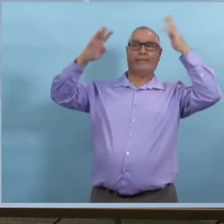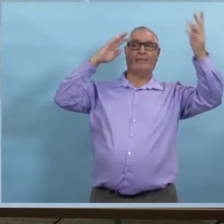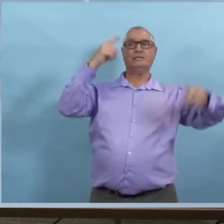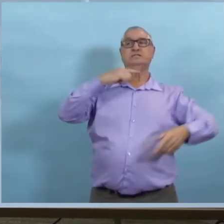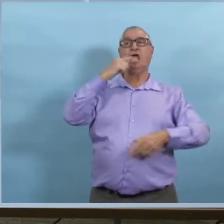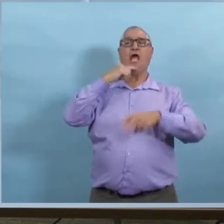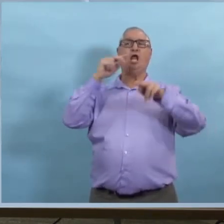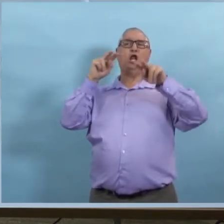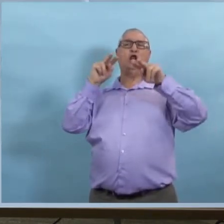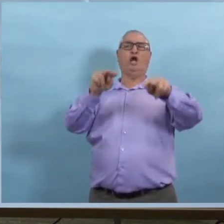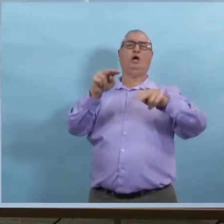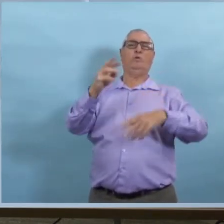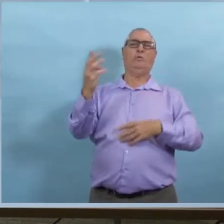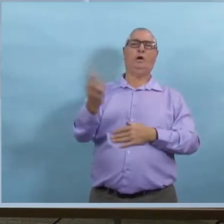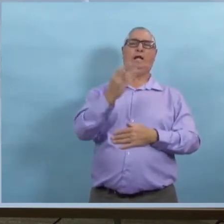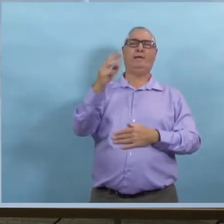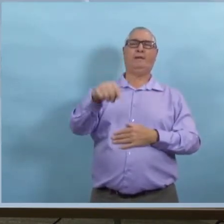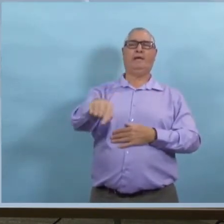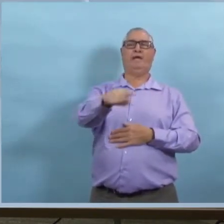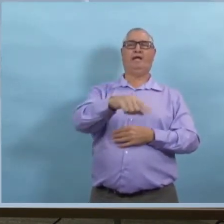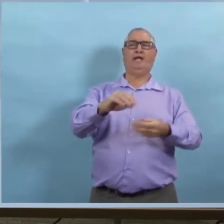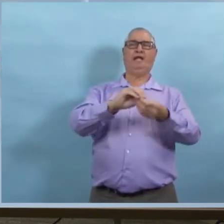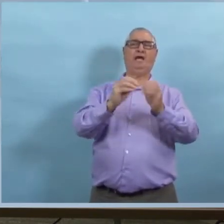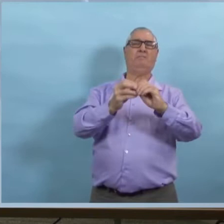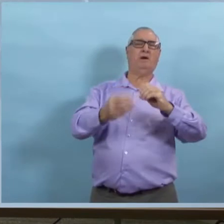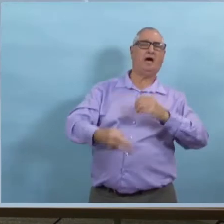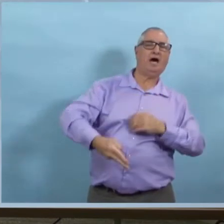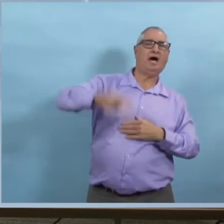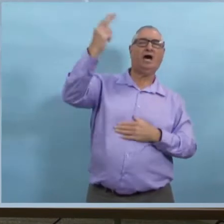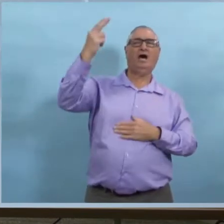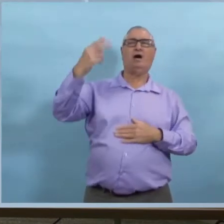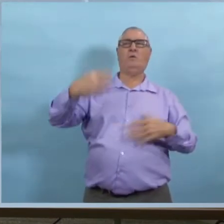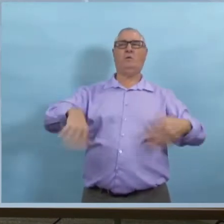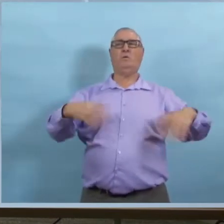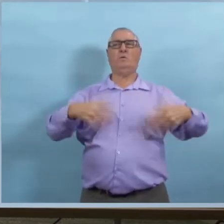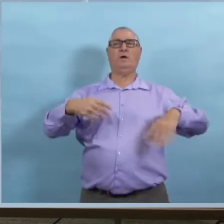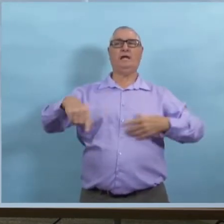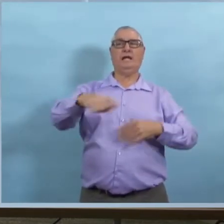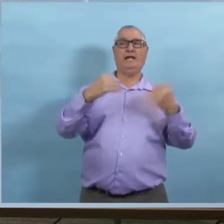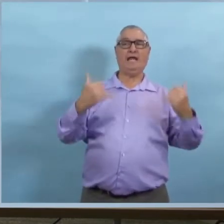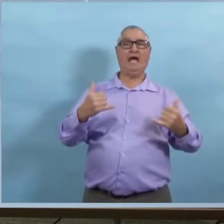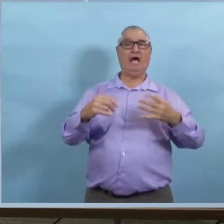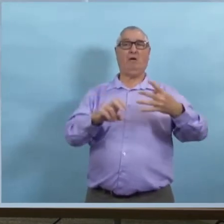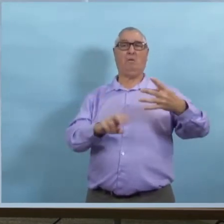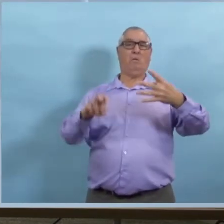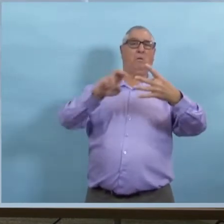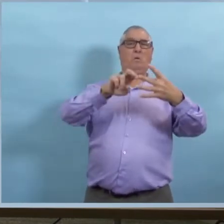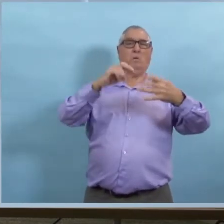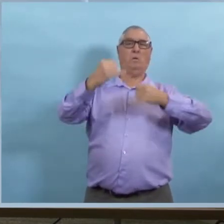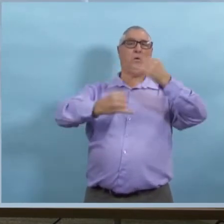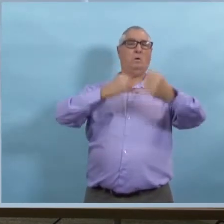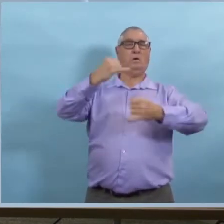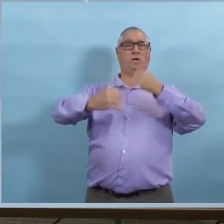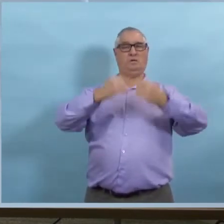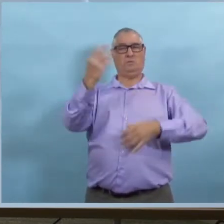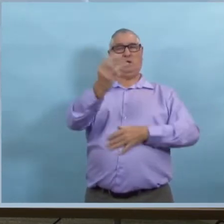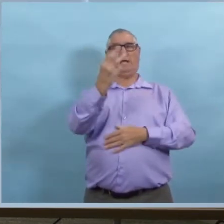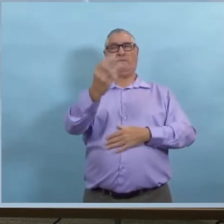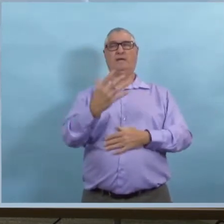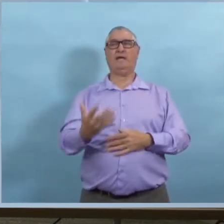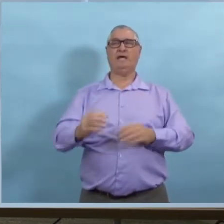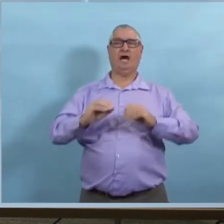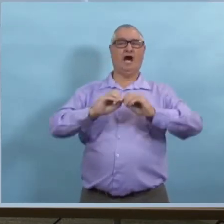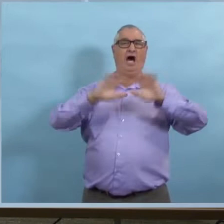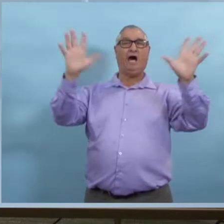Alors, il y a beaucoup de gens dans les médias sociaux qui parlent du port du masque. Il des gens qui disent regardez Winnipeg. y a beaucoup de cas. Ils sont au